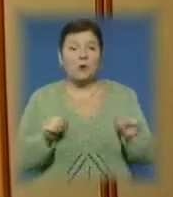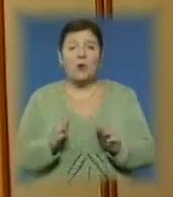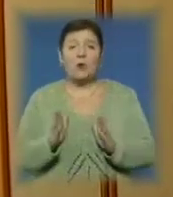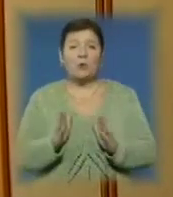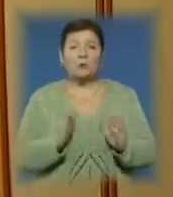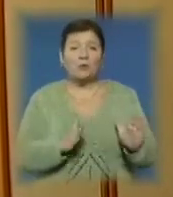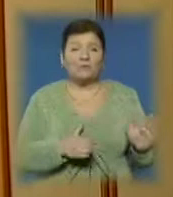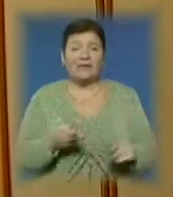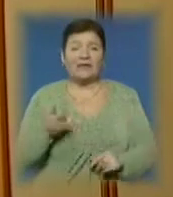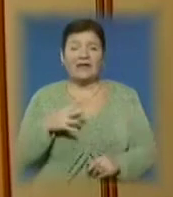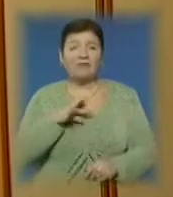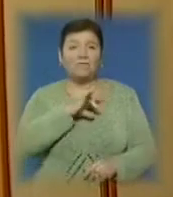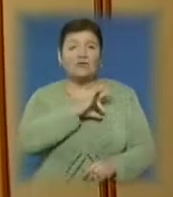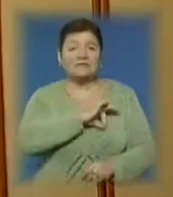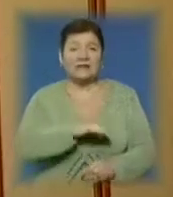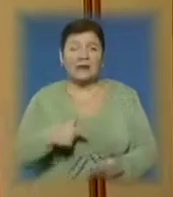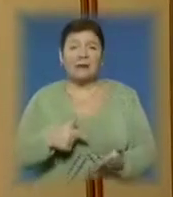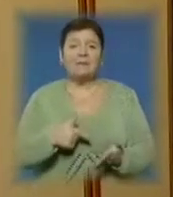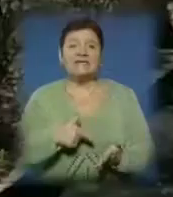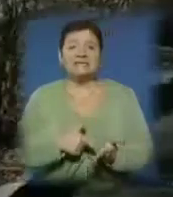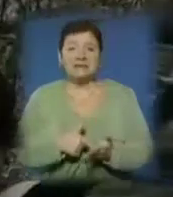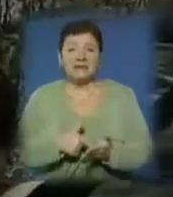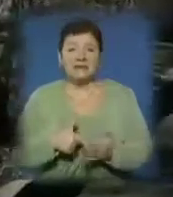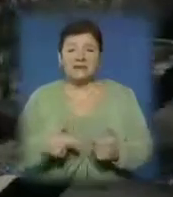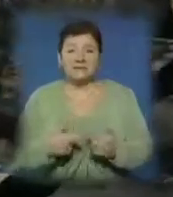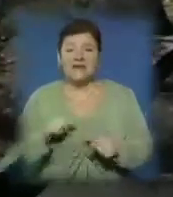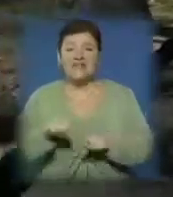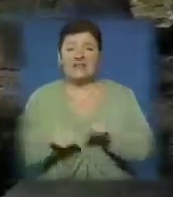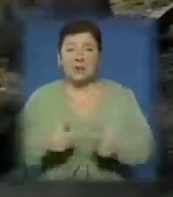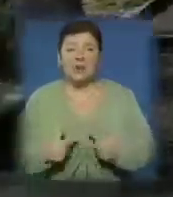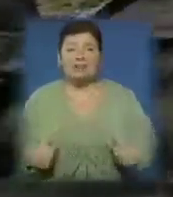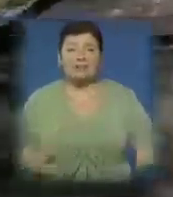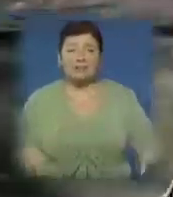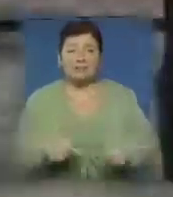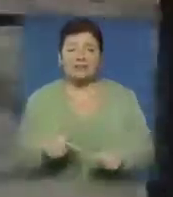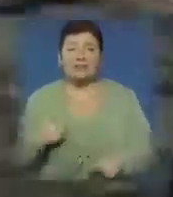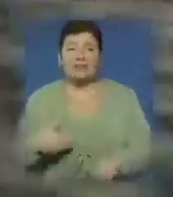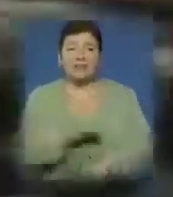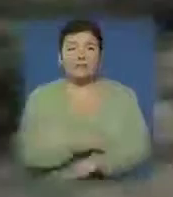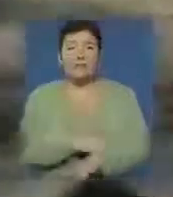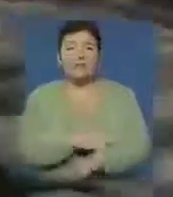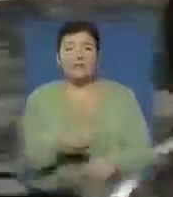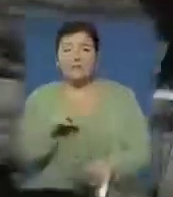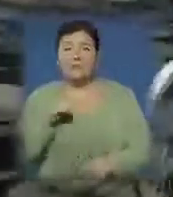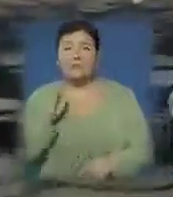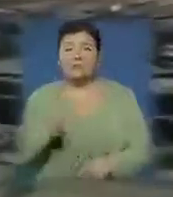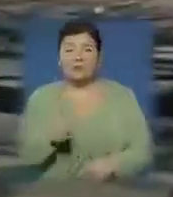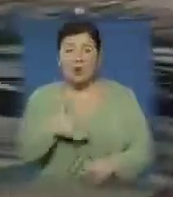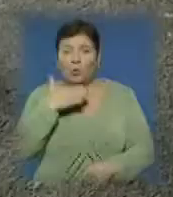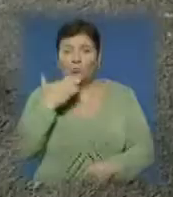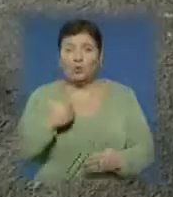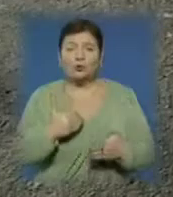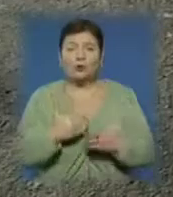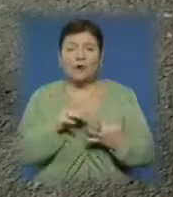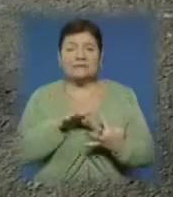для використання міський велоцентр. Також, згідно з українсько-польським проєктом, прокладуть велорозмітку від Ужгорода до